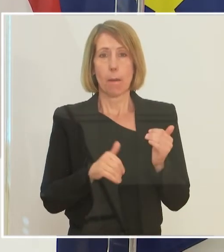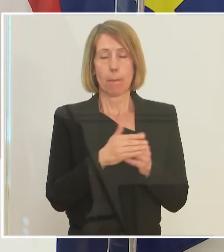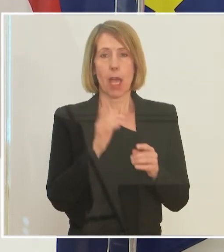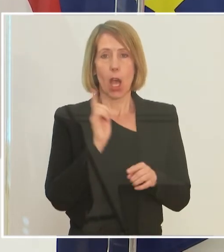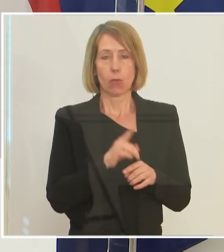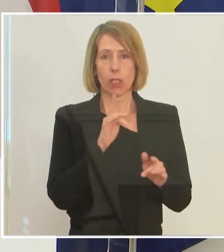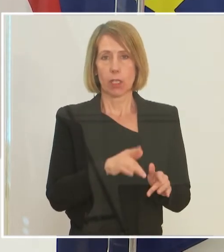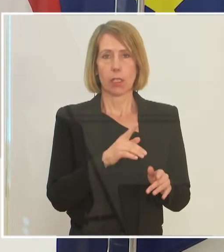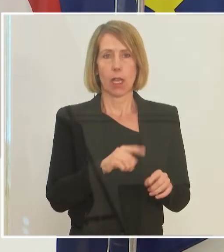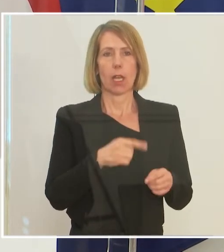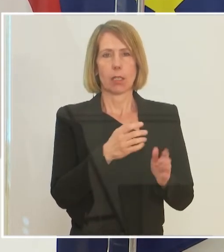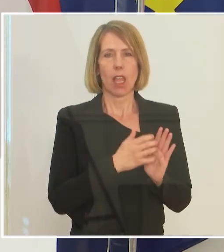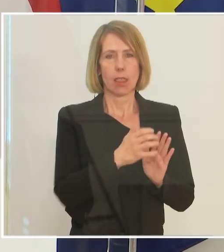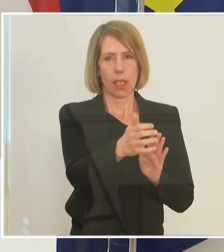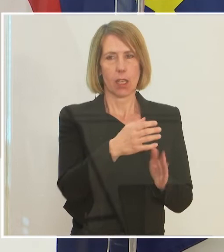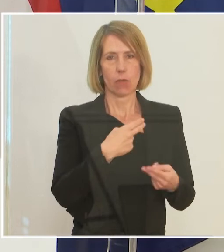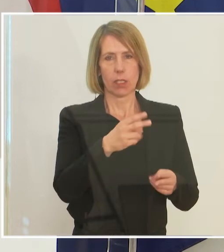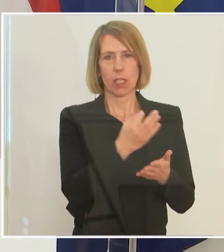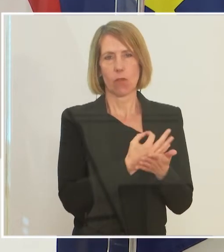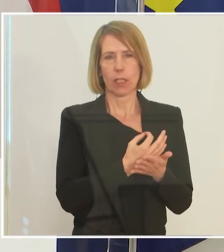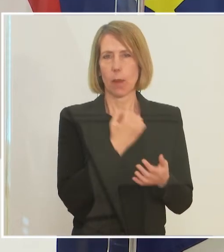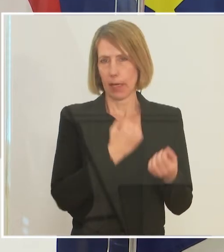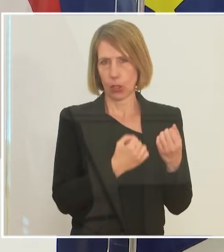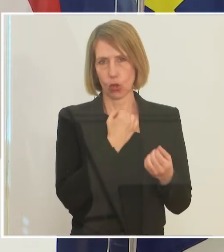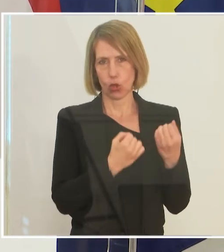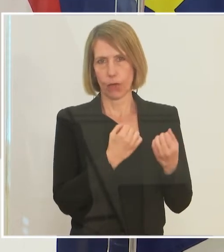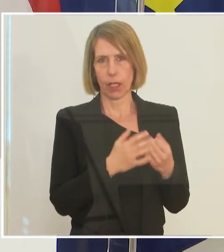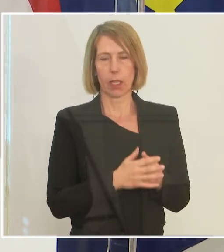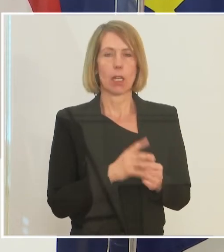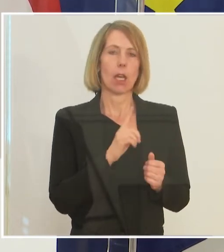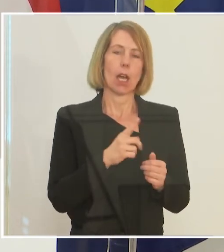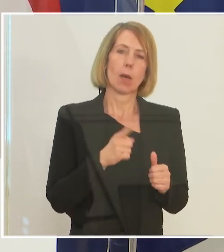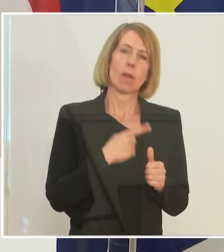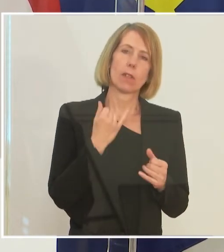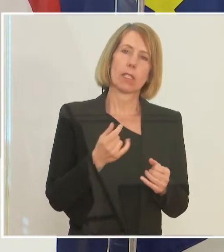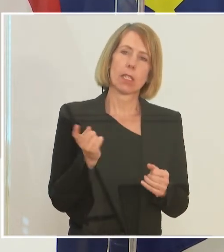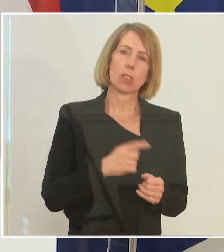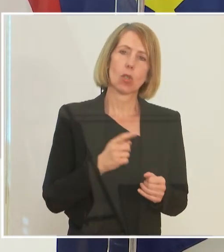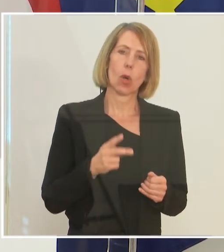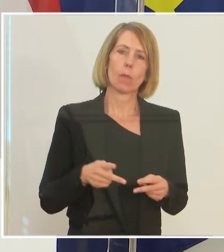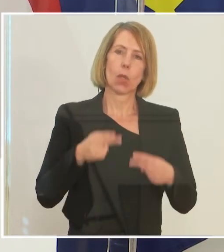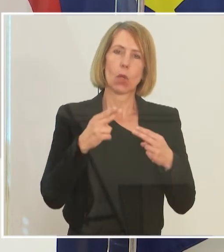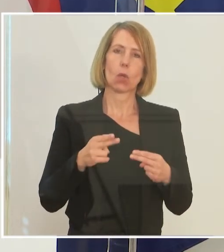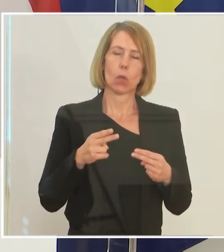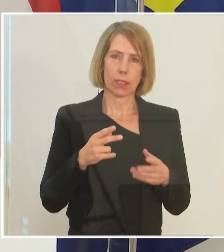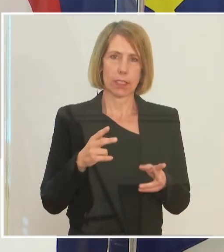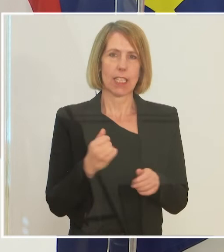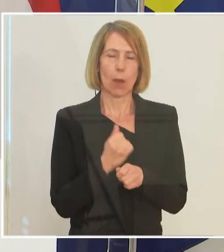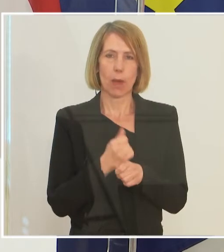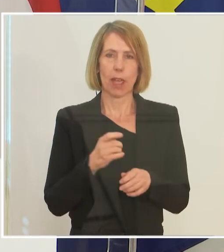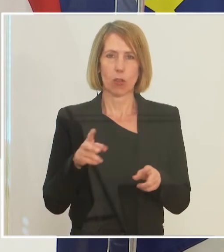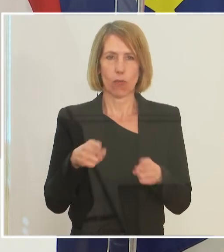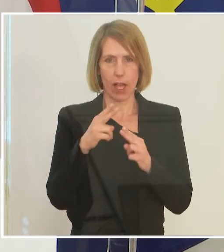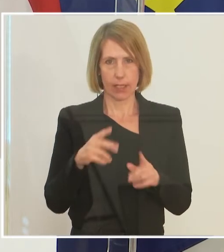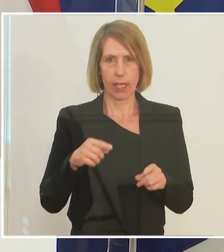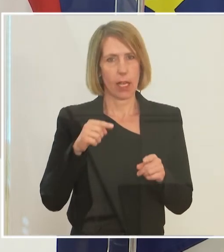längerfristige Weiterbildungen auch schwierig. Wenn wir jetzt aber in eine Phase der Kurzarbeit gehen, wo es spezifisch Unternehmen gibt, die